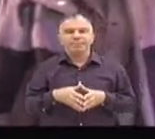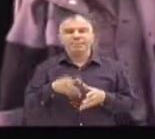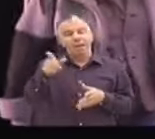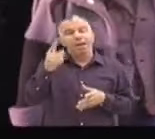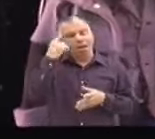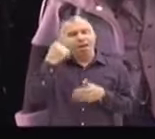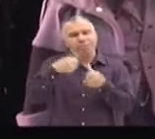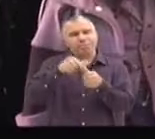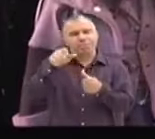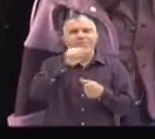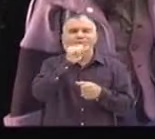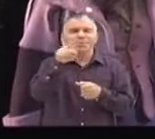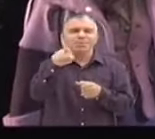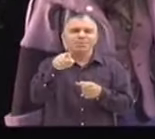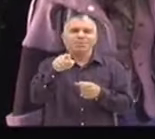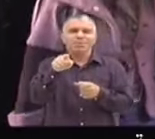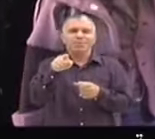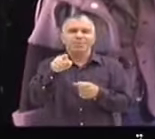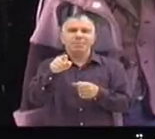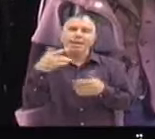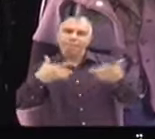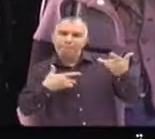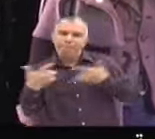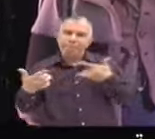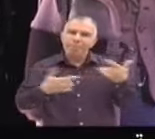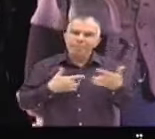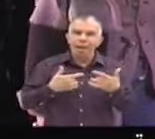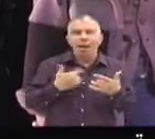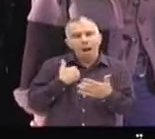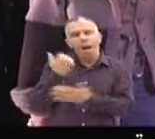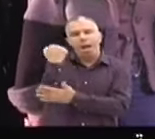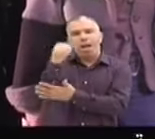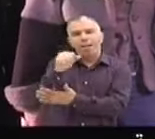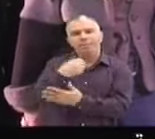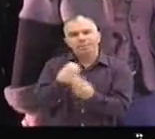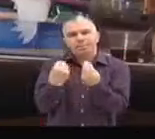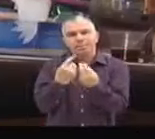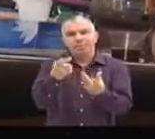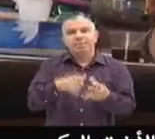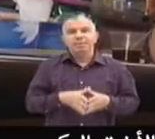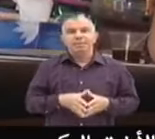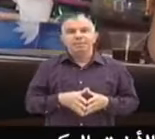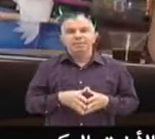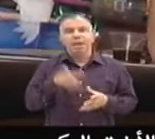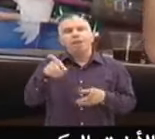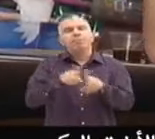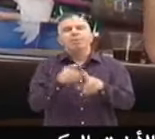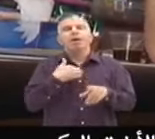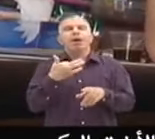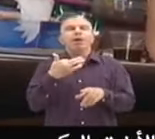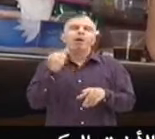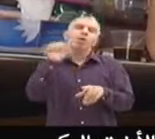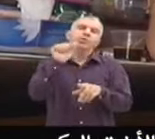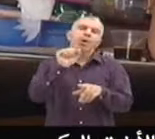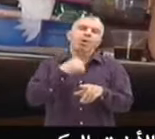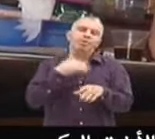C'est quelqu'un que je connais un peu. Un peu, ouais. Qui veut faire du théâtre, donc je lui donne sa chance. C'est ça. C'est la plus grande de toutes mes sœurs, en